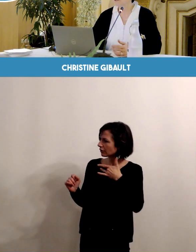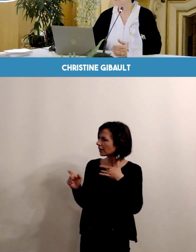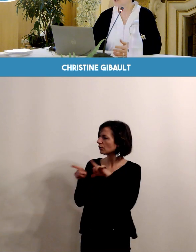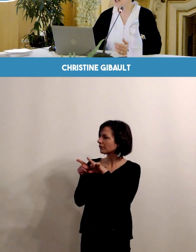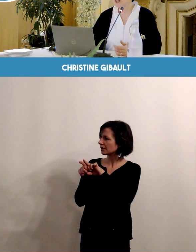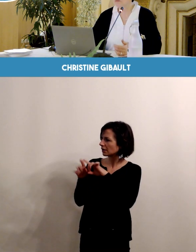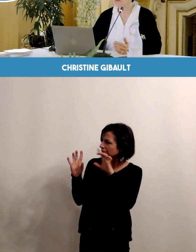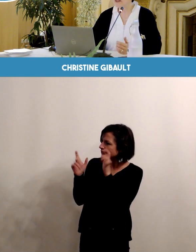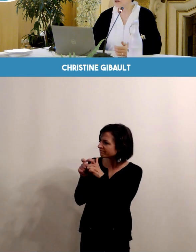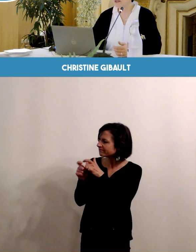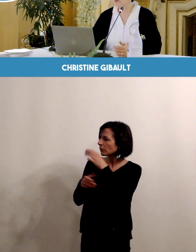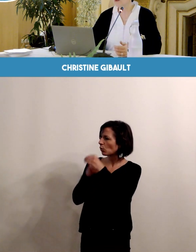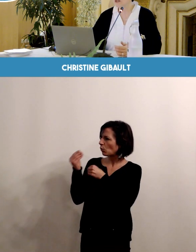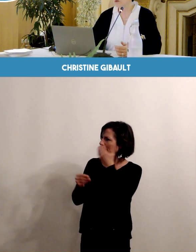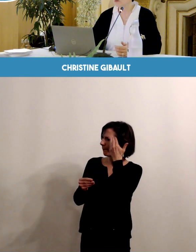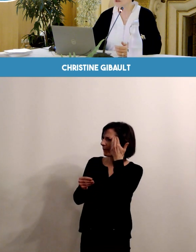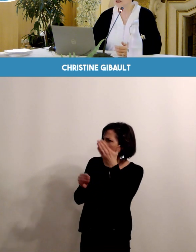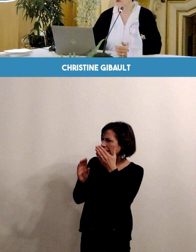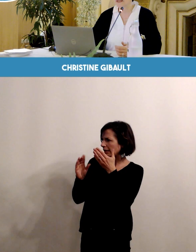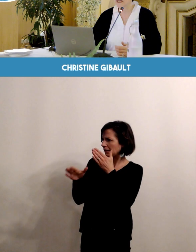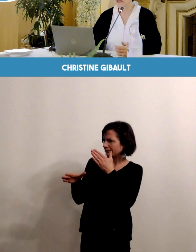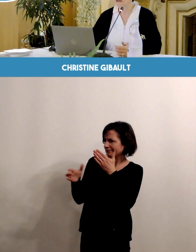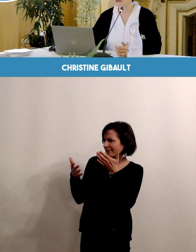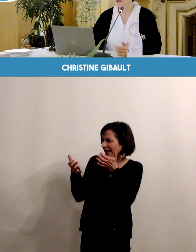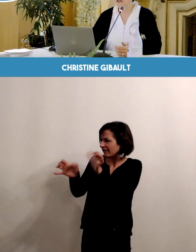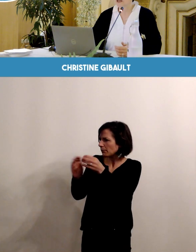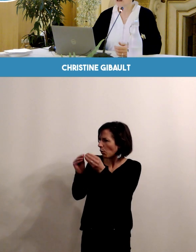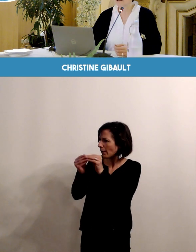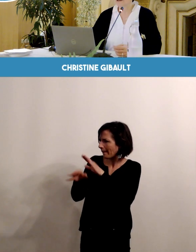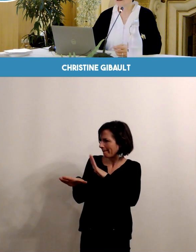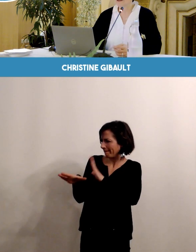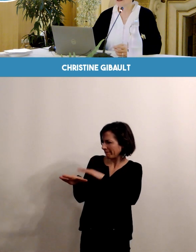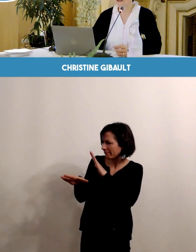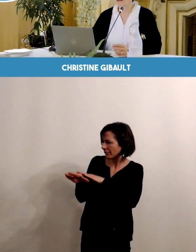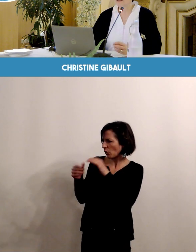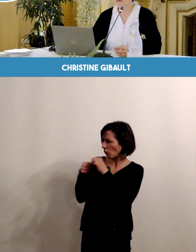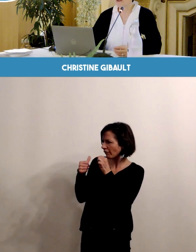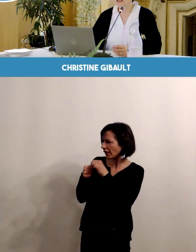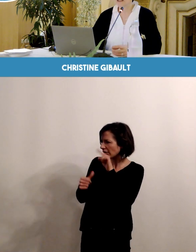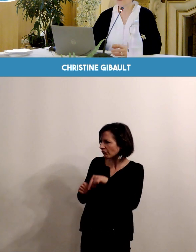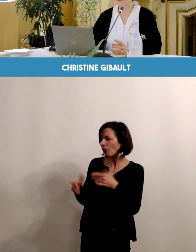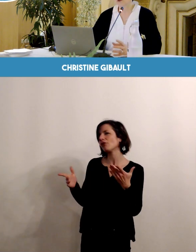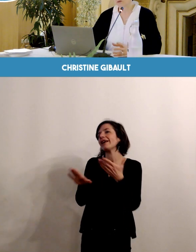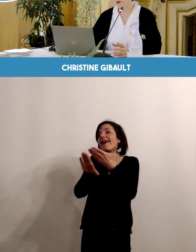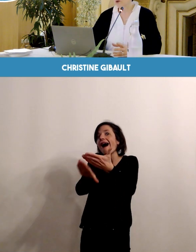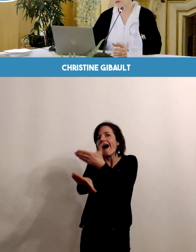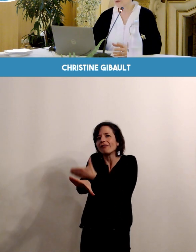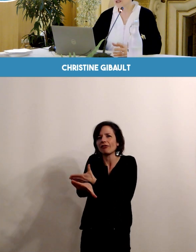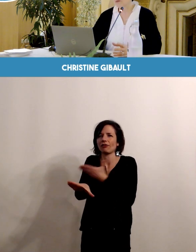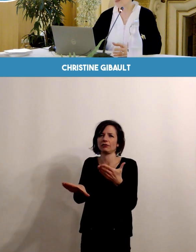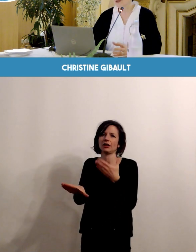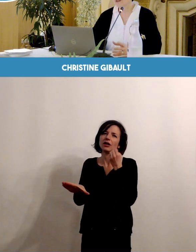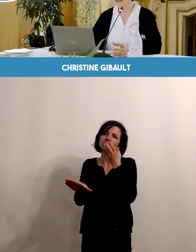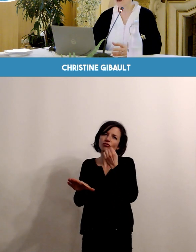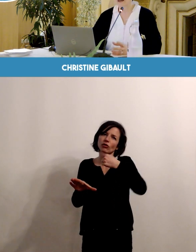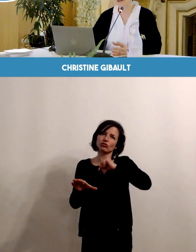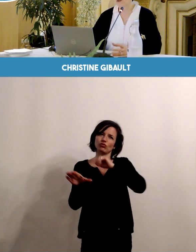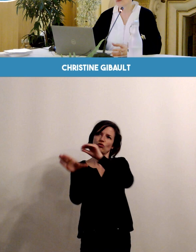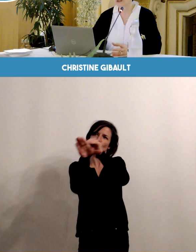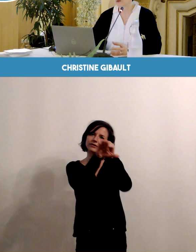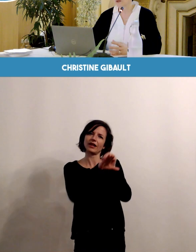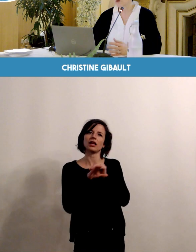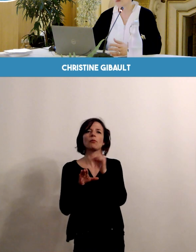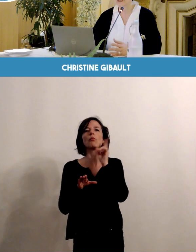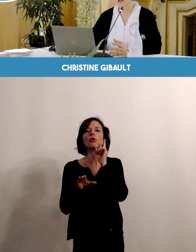et d'agir bien en amont de la survenue de la grossesse. Évidemment, c'est fortement recommandé pour éviter l